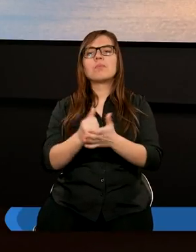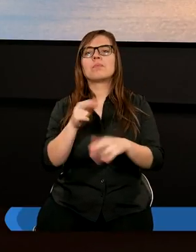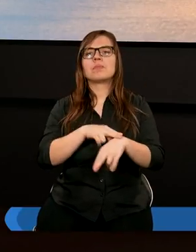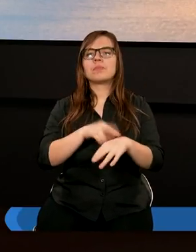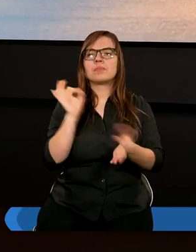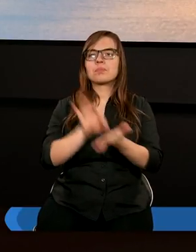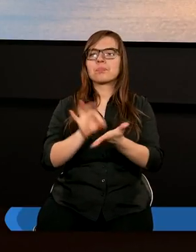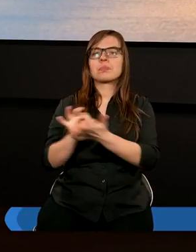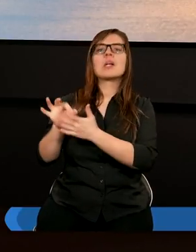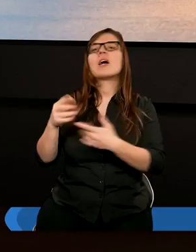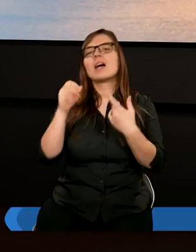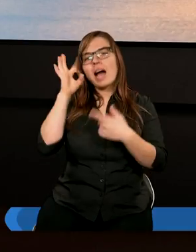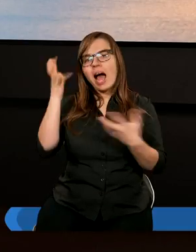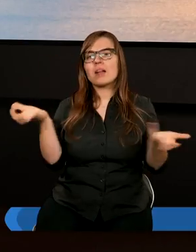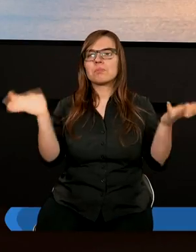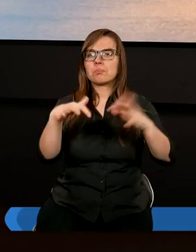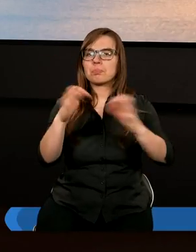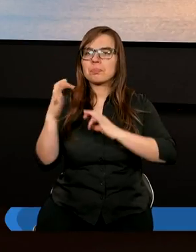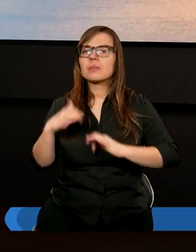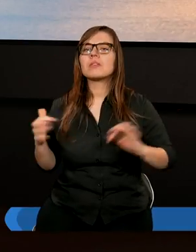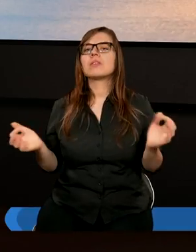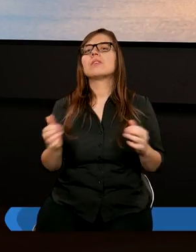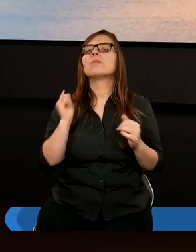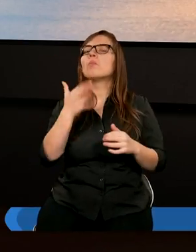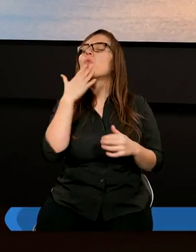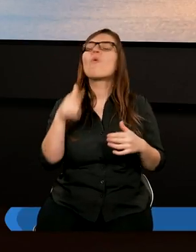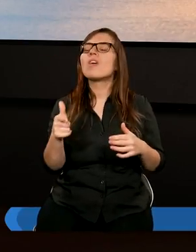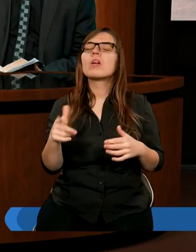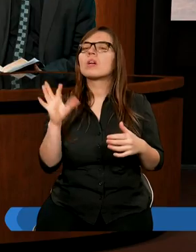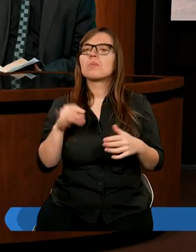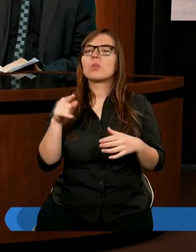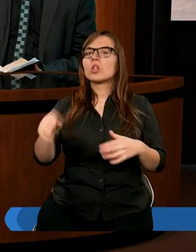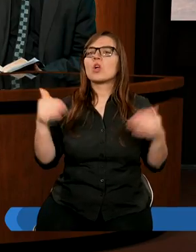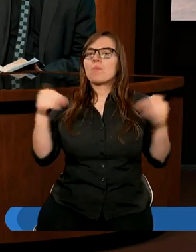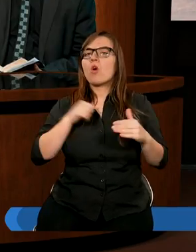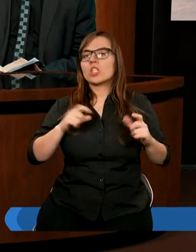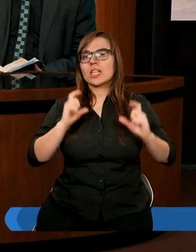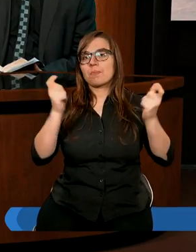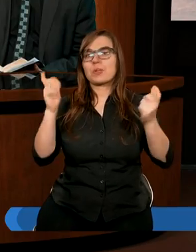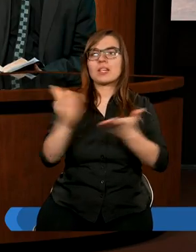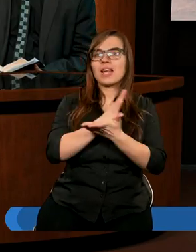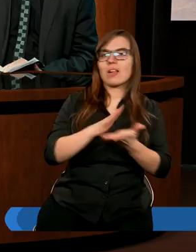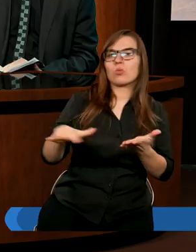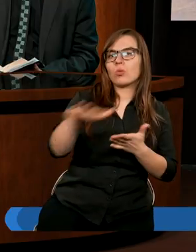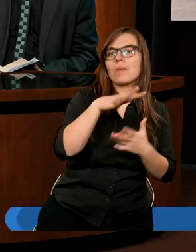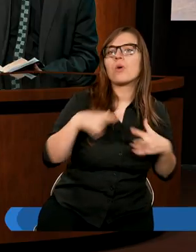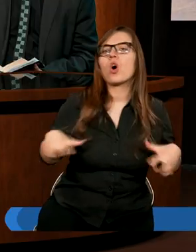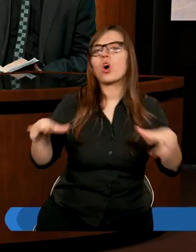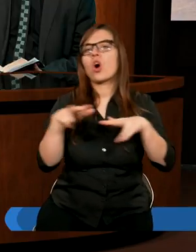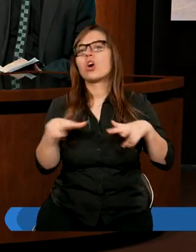zbieraliśmy się i mówią o tym, bo może to się przyda niektórym rodzinom,